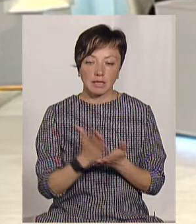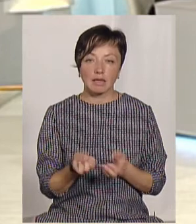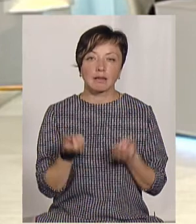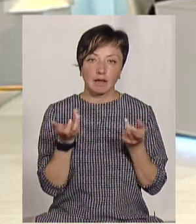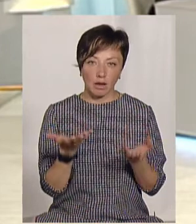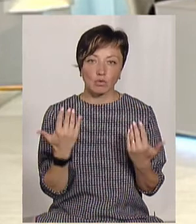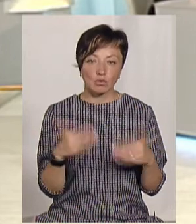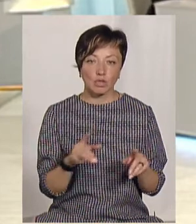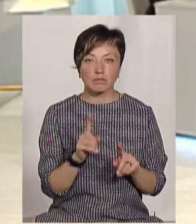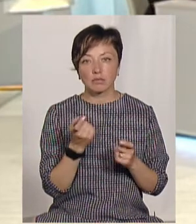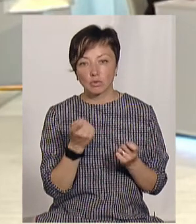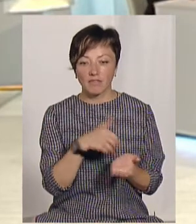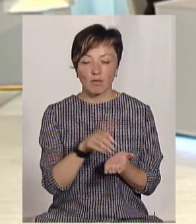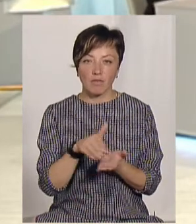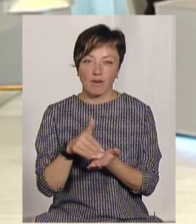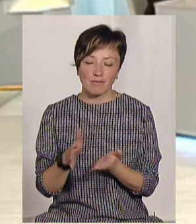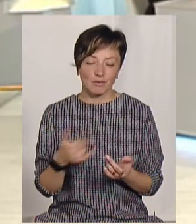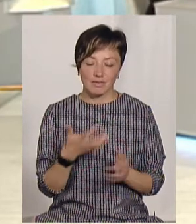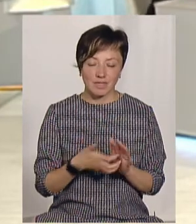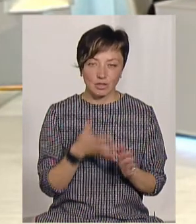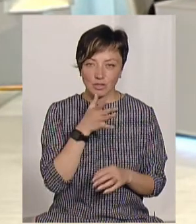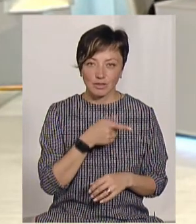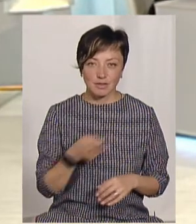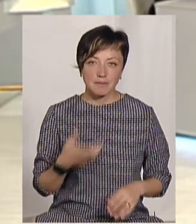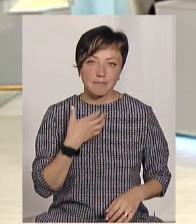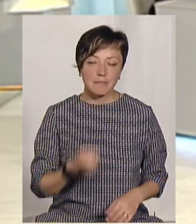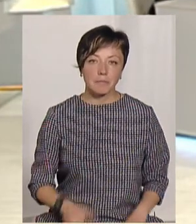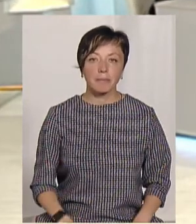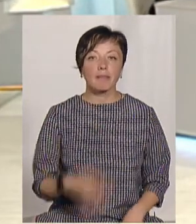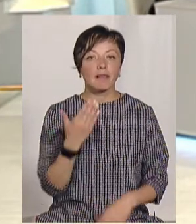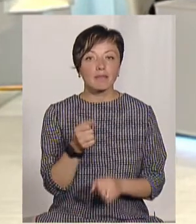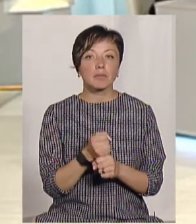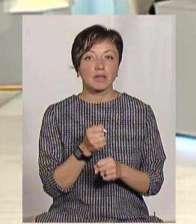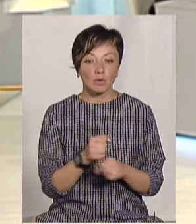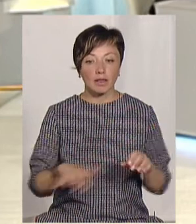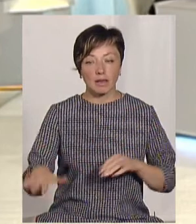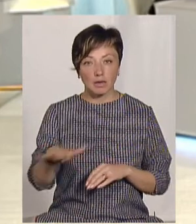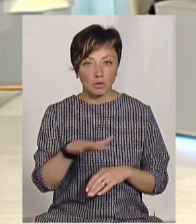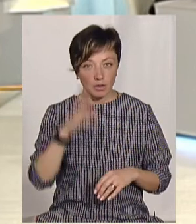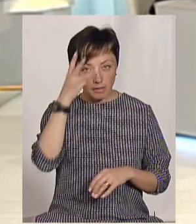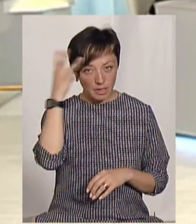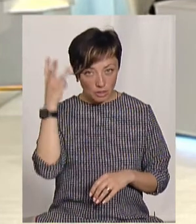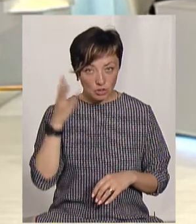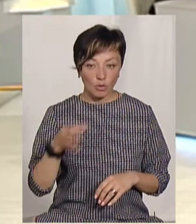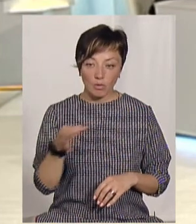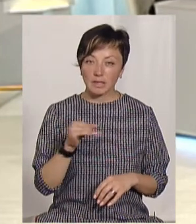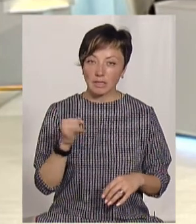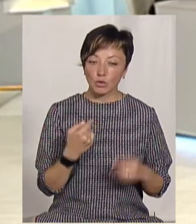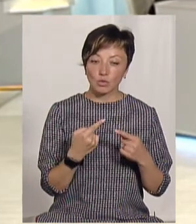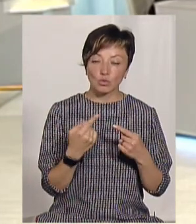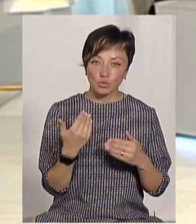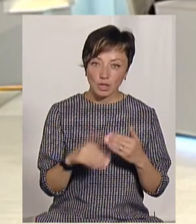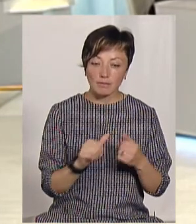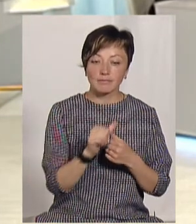декілька. Ми вже декільком навіть відмовляємо, бо в нас не вистачає часу. Тобто ви працюєте і на території Хмельниччини, і вже